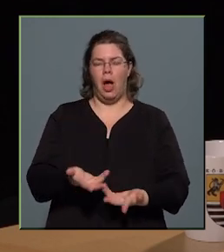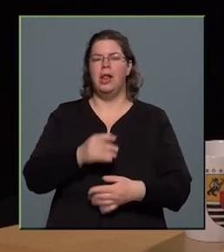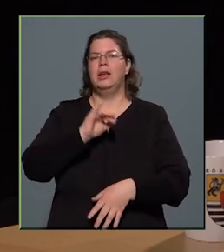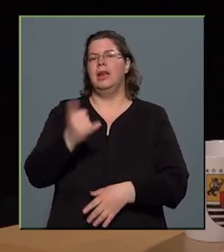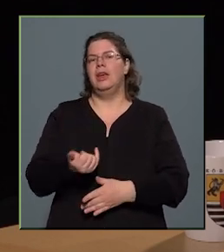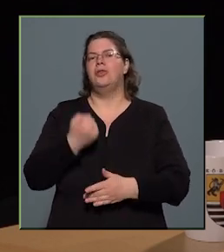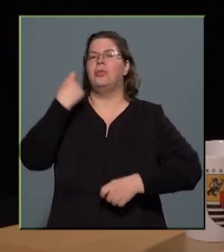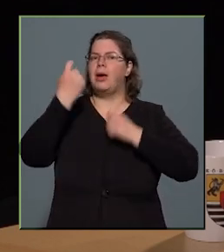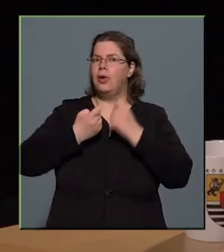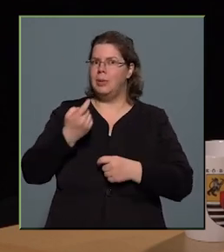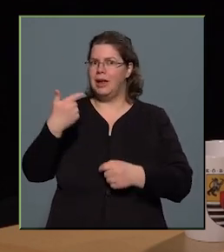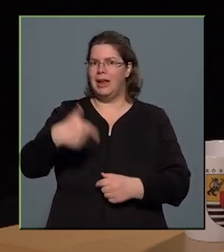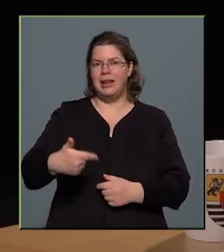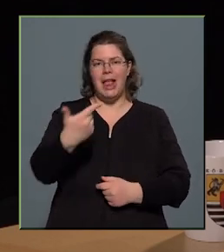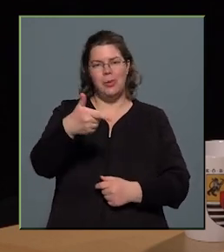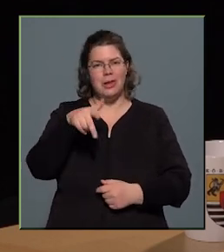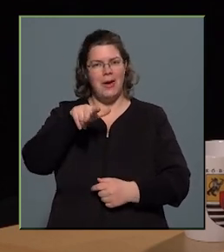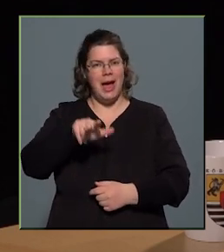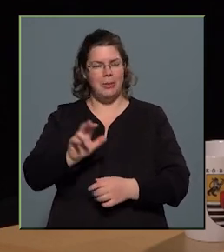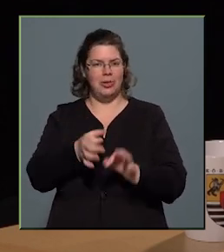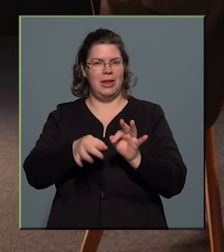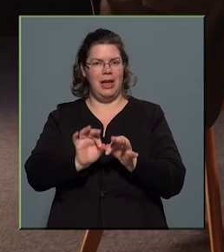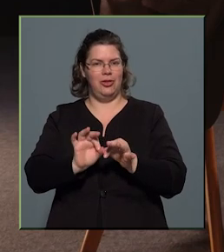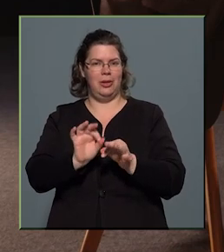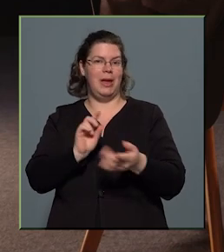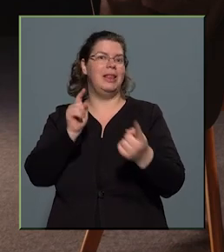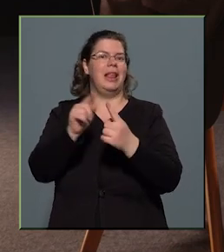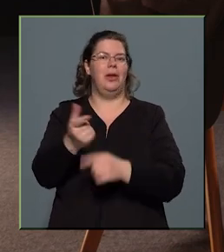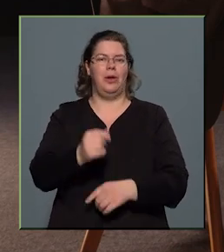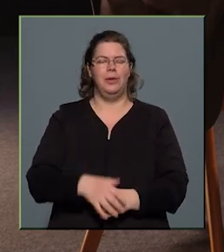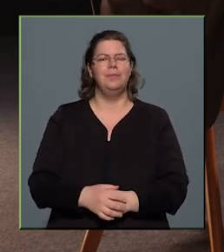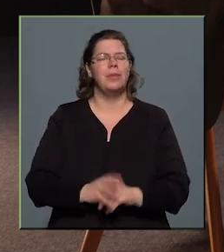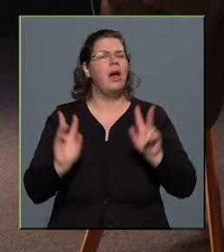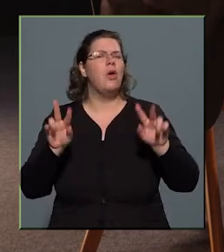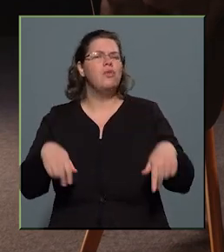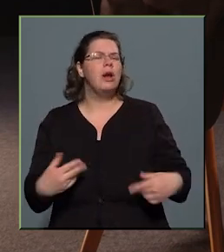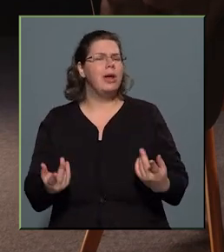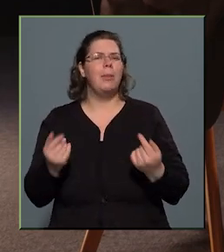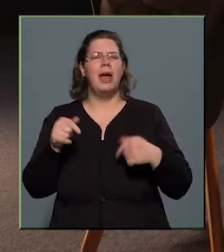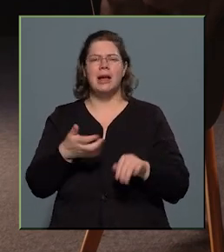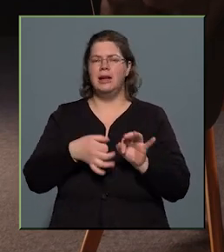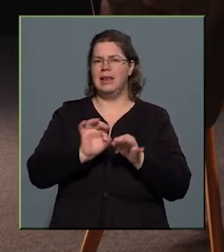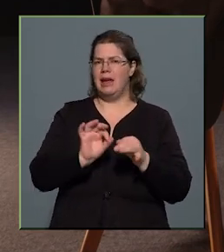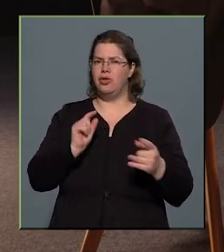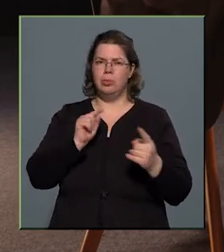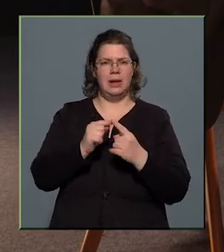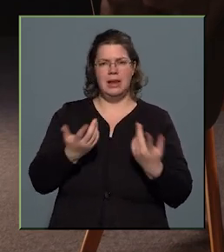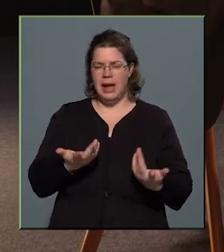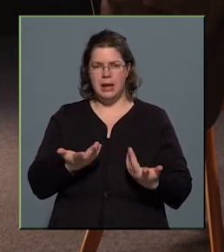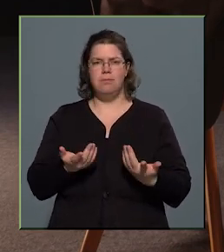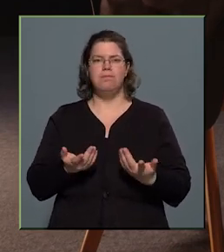2023-as teljesítménycélokkal. Valójában ezek a teljesítménycélok, ezek